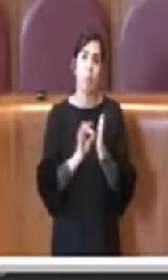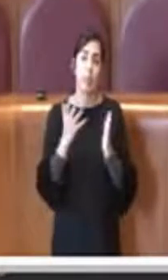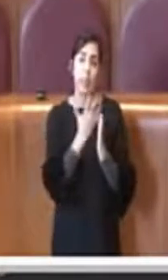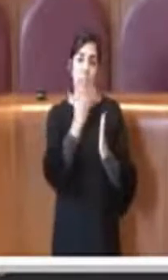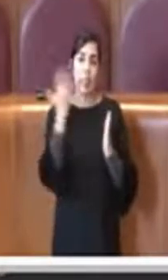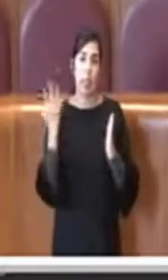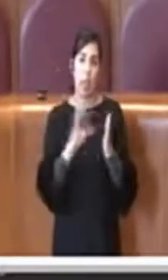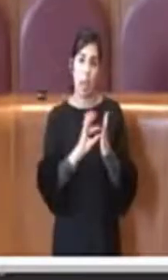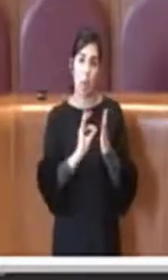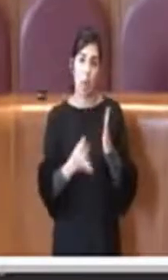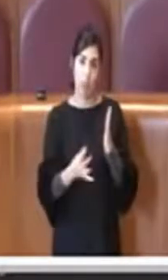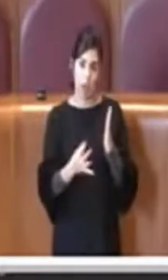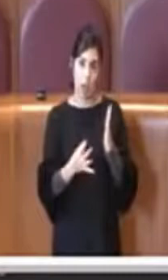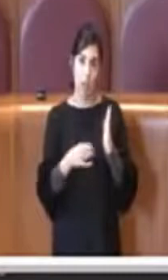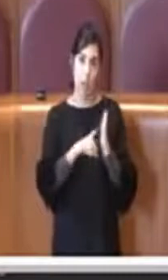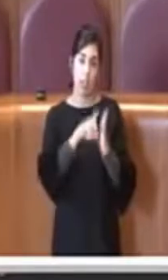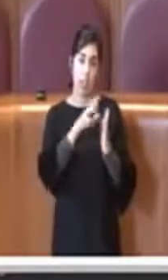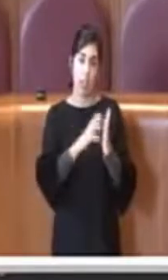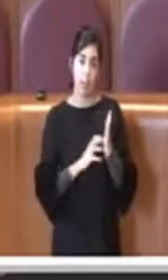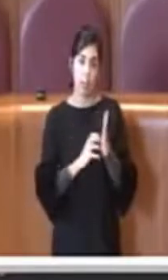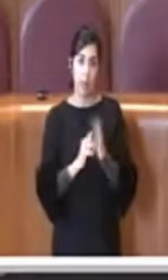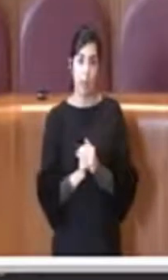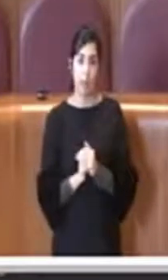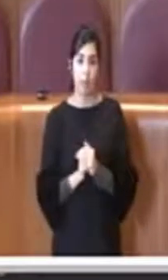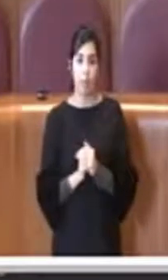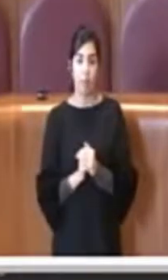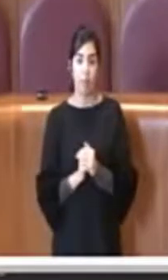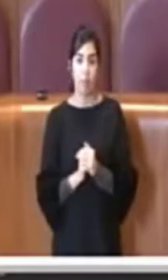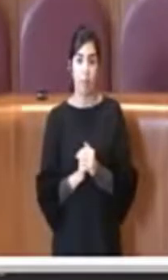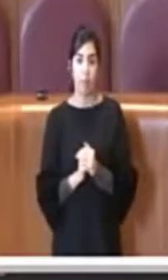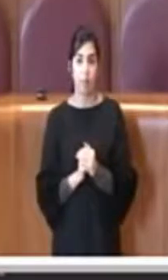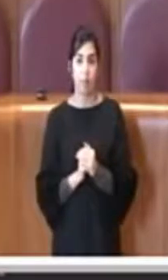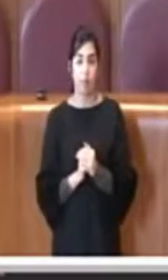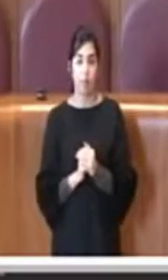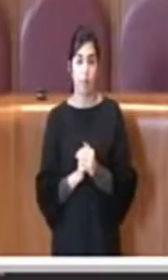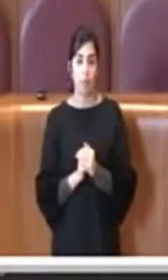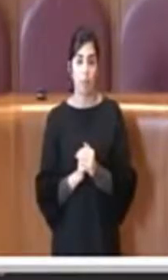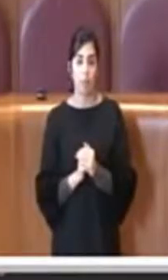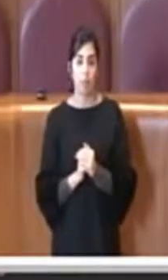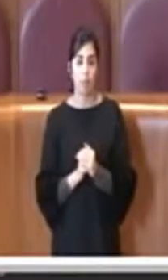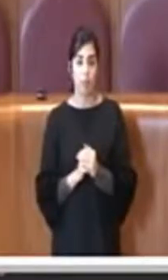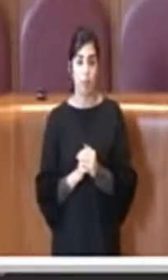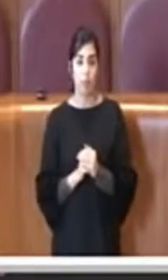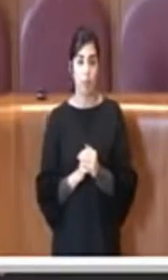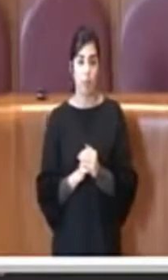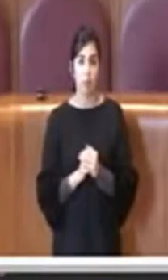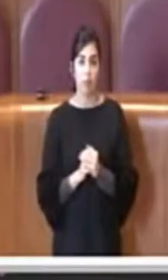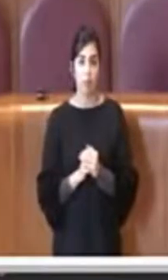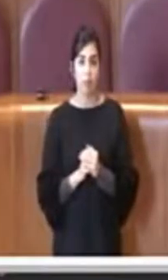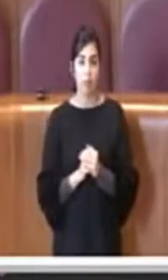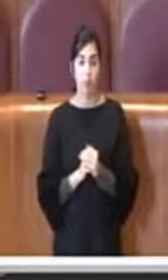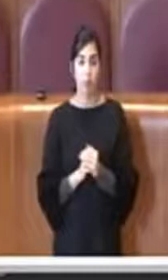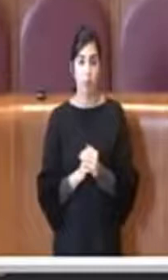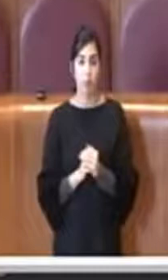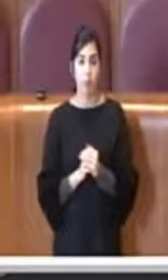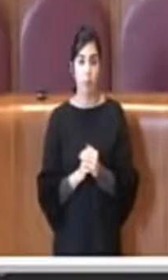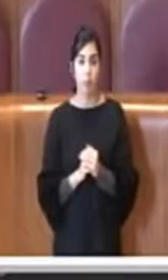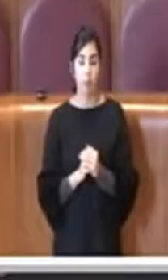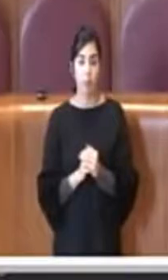nella delibera e poi quindi per quanto è andando a